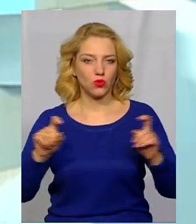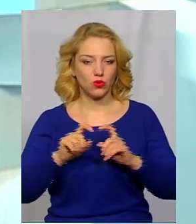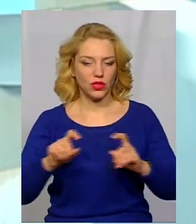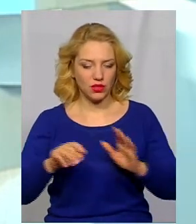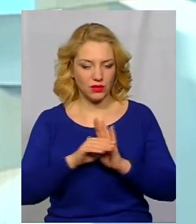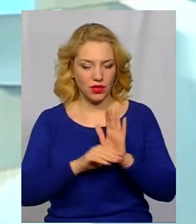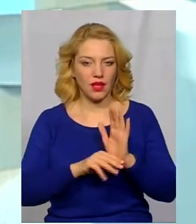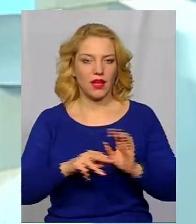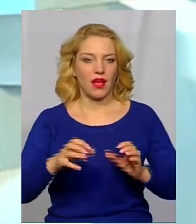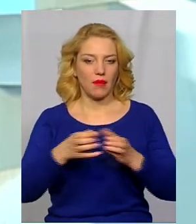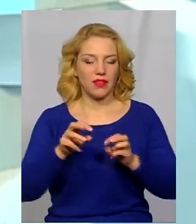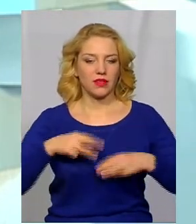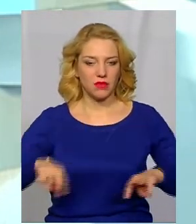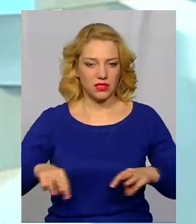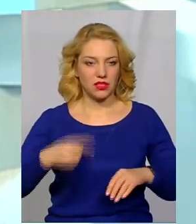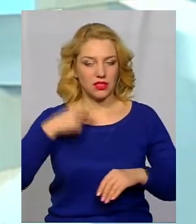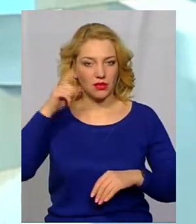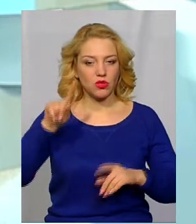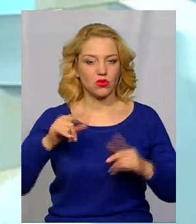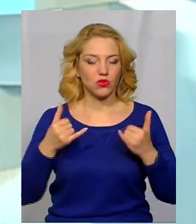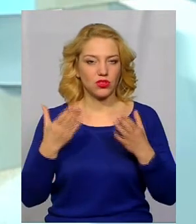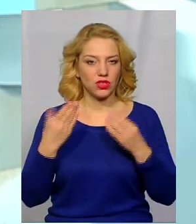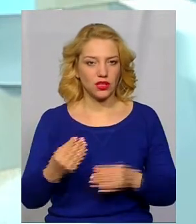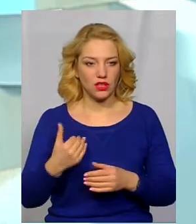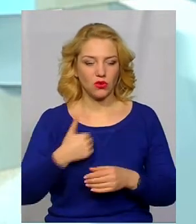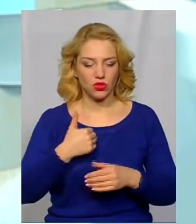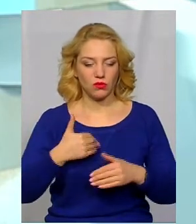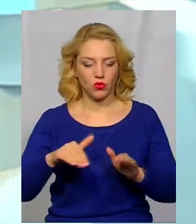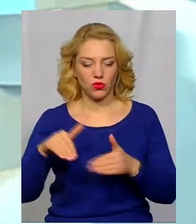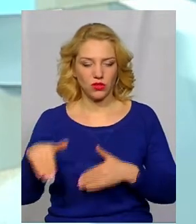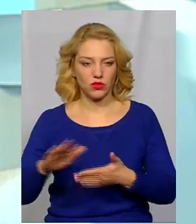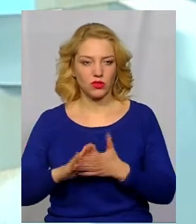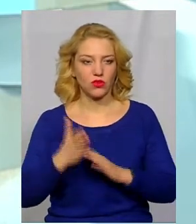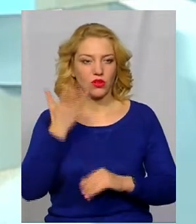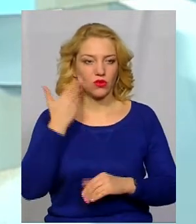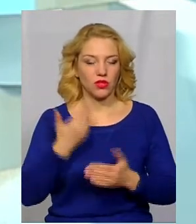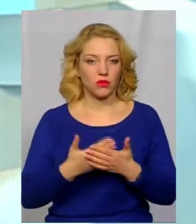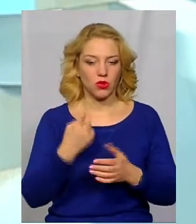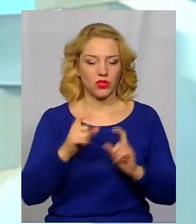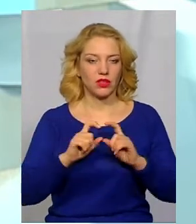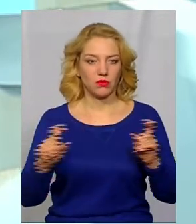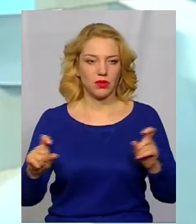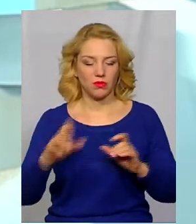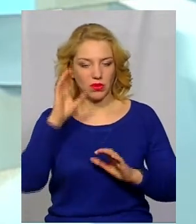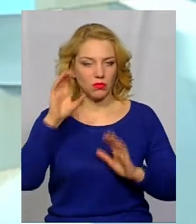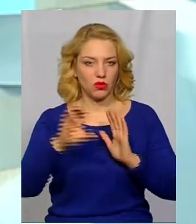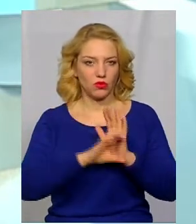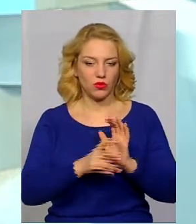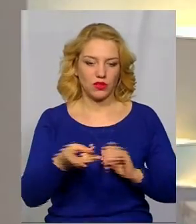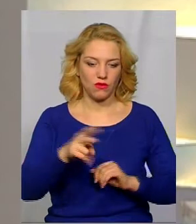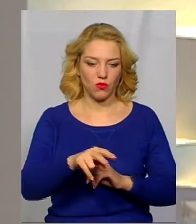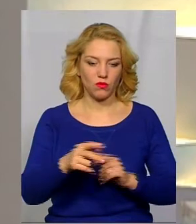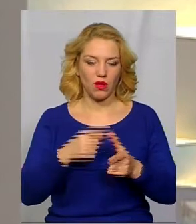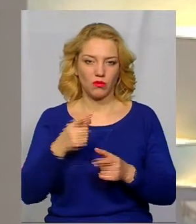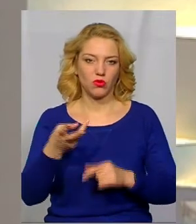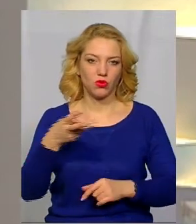є переформатовані міністерства. На сьогоднішній день ми хочемо уникнути ситуації, коли, наприклад, один департамент підпорядковується двом або трьом